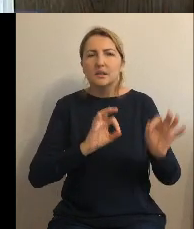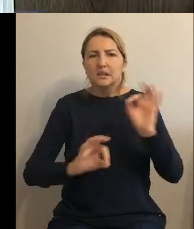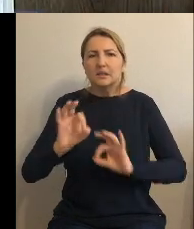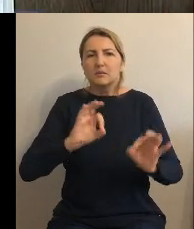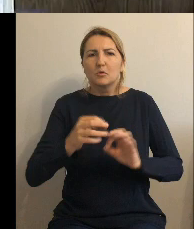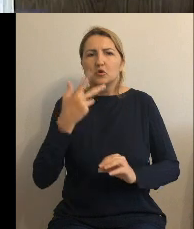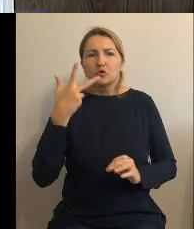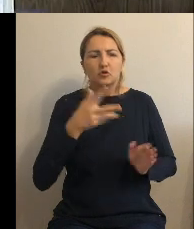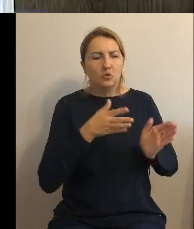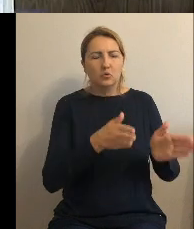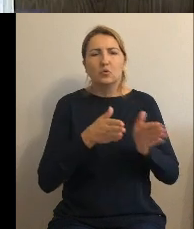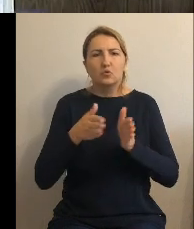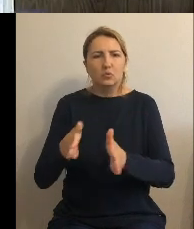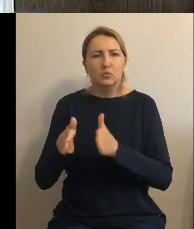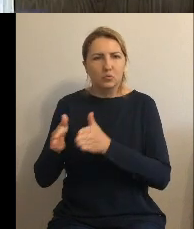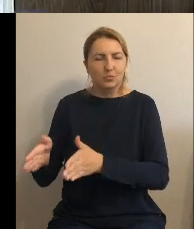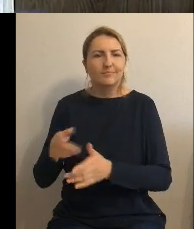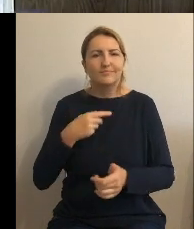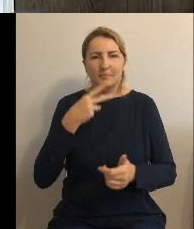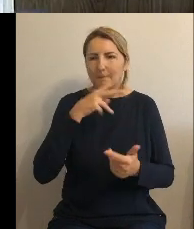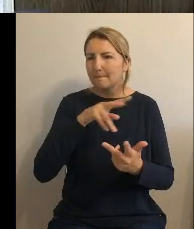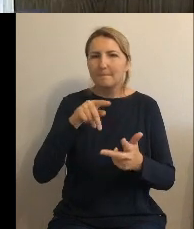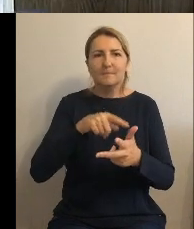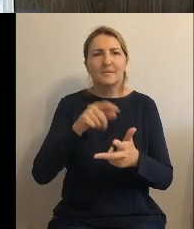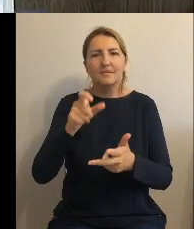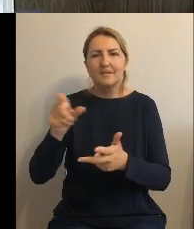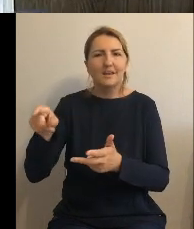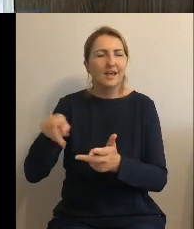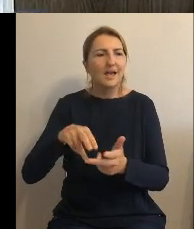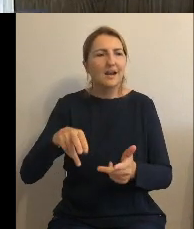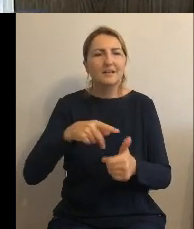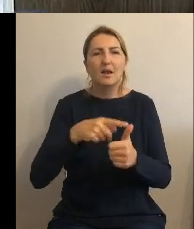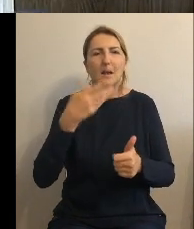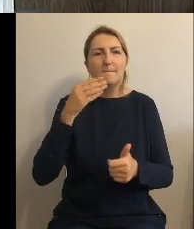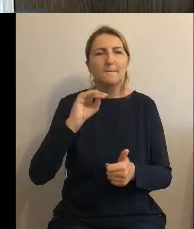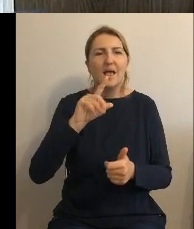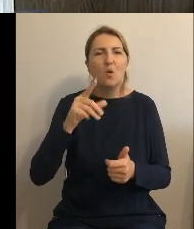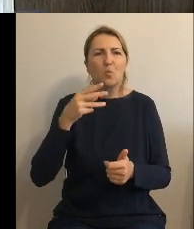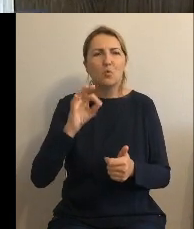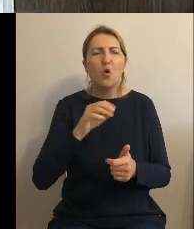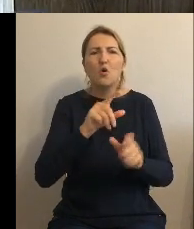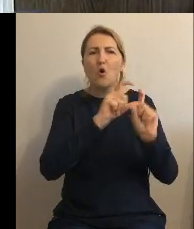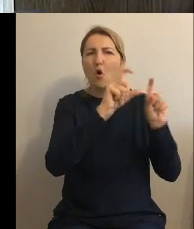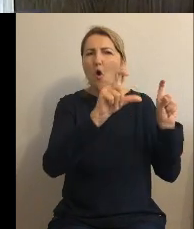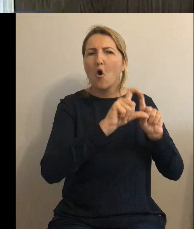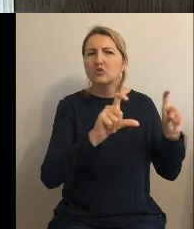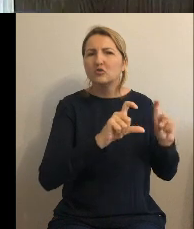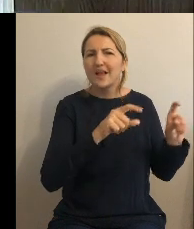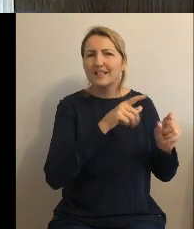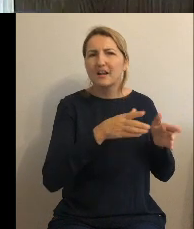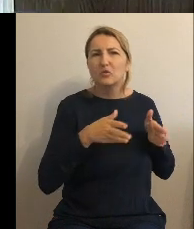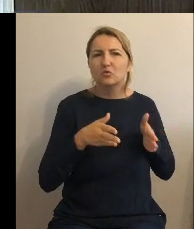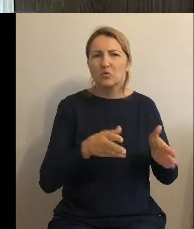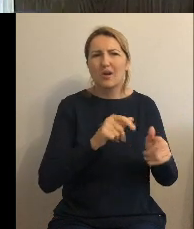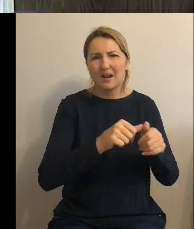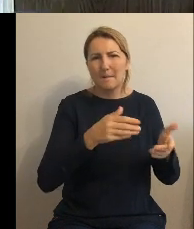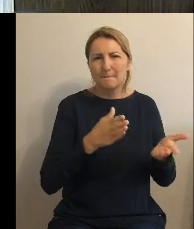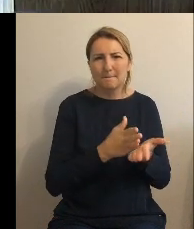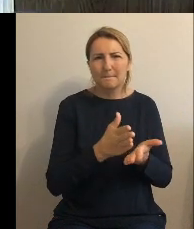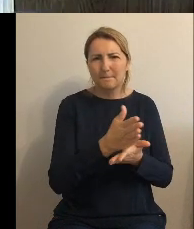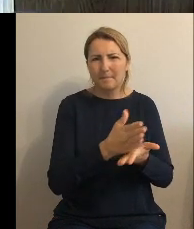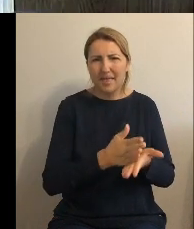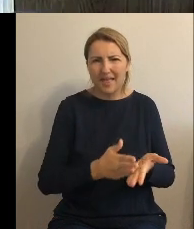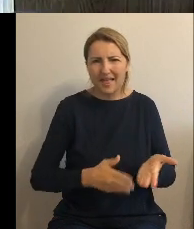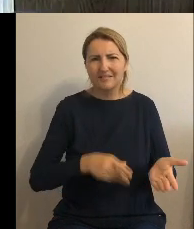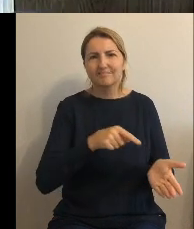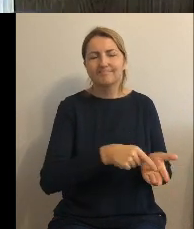miejscowościach te drogi będą. Tutaj mamy pierwsze mełno, te osiedlowe drogi, gdzie też już są spękane. Tu chcieliśmy wykonać dokumentację i przeprowadzić